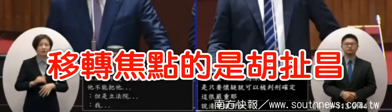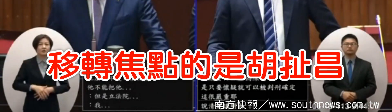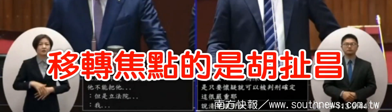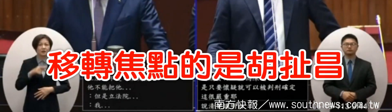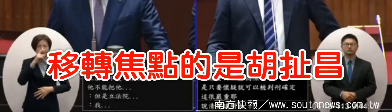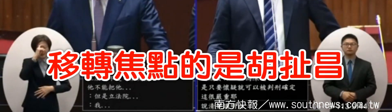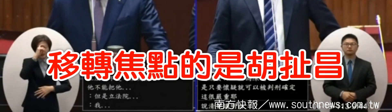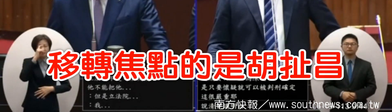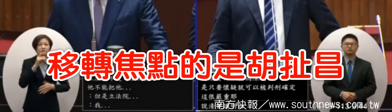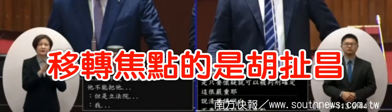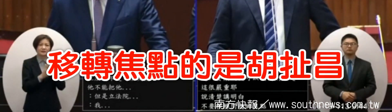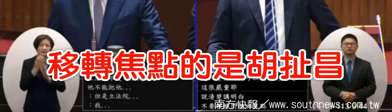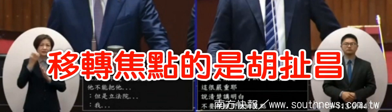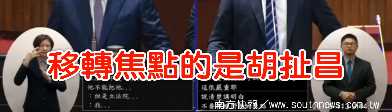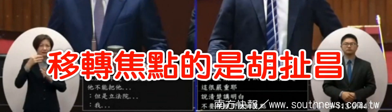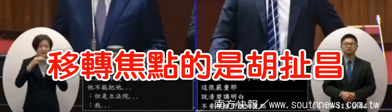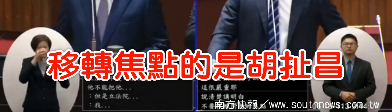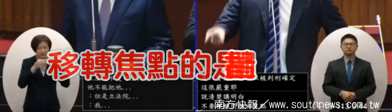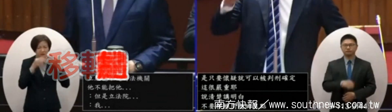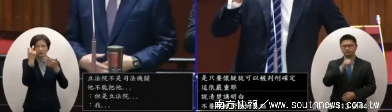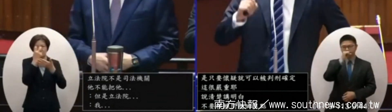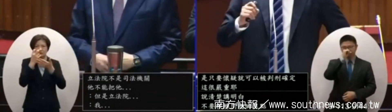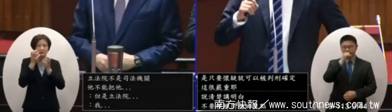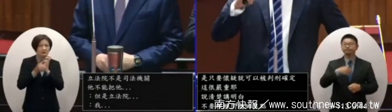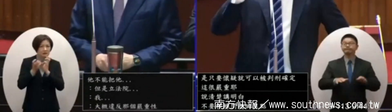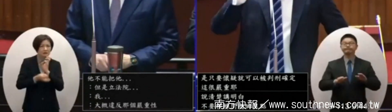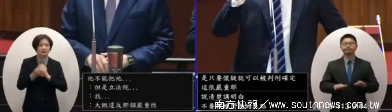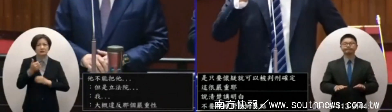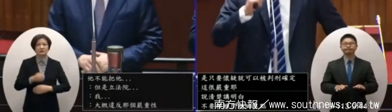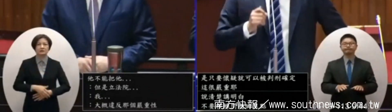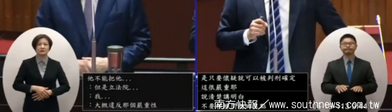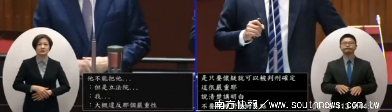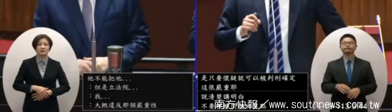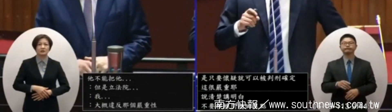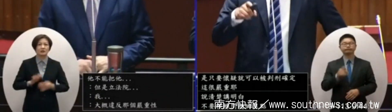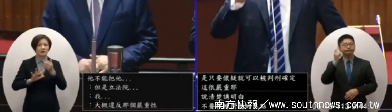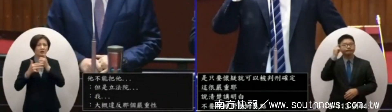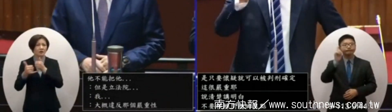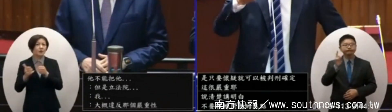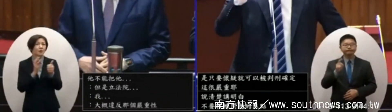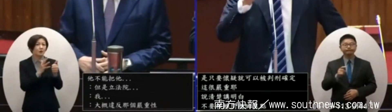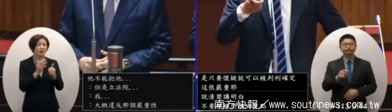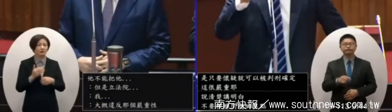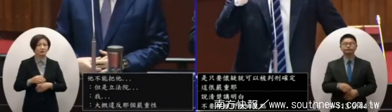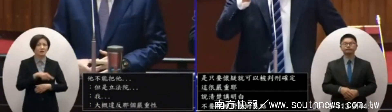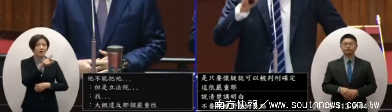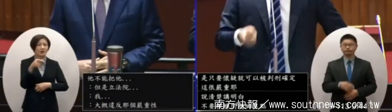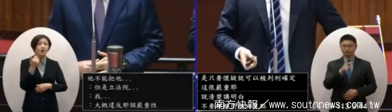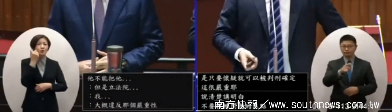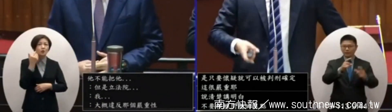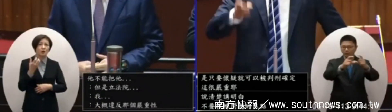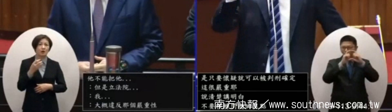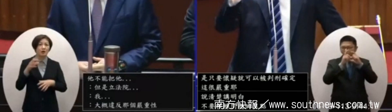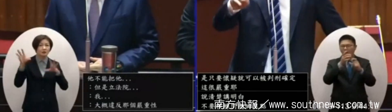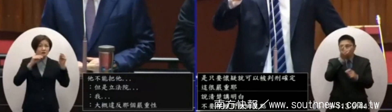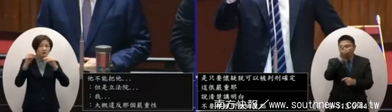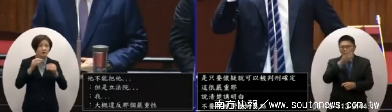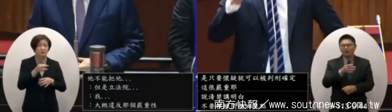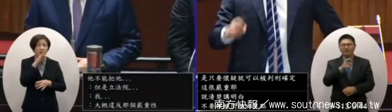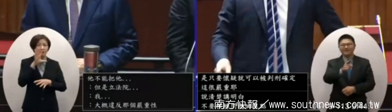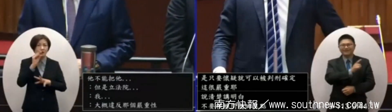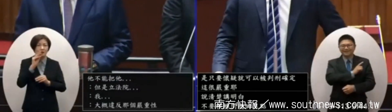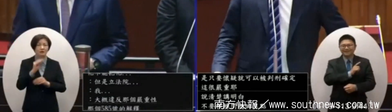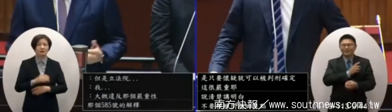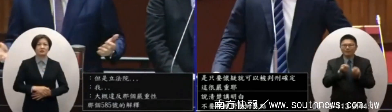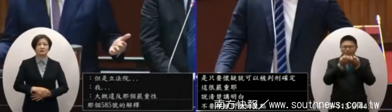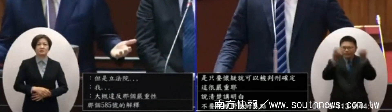審査條文內容的文字好 所以啦是沒有辦法回答你們自己